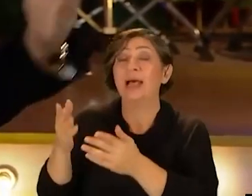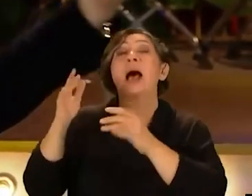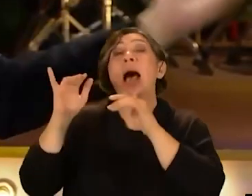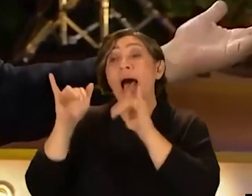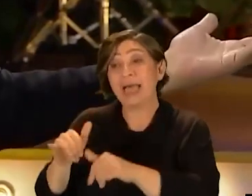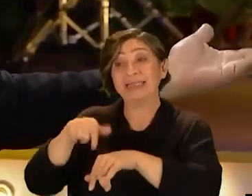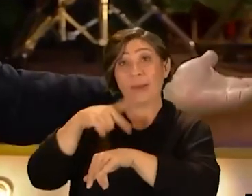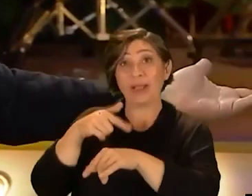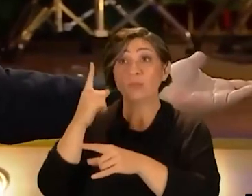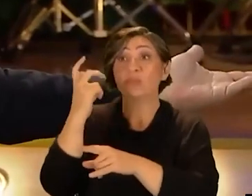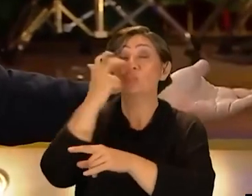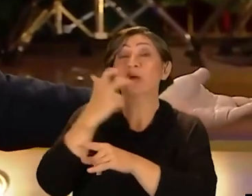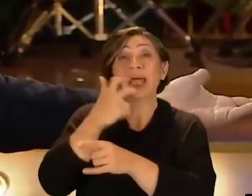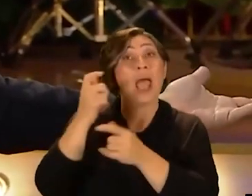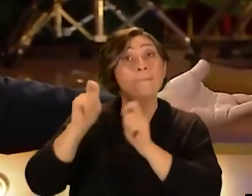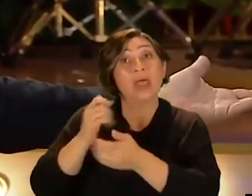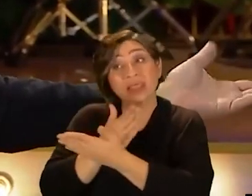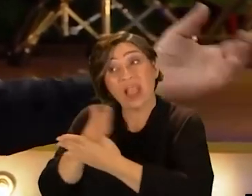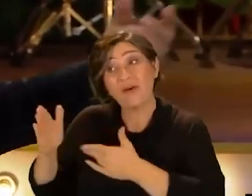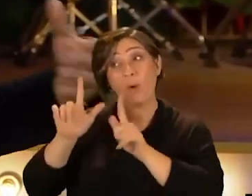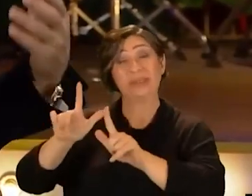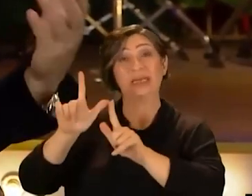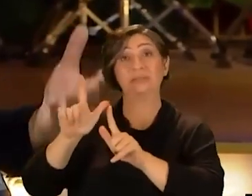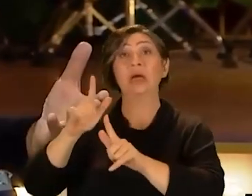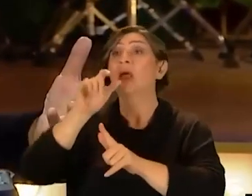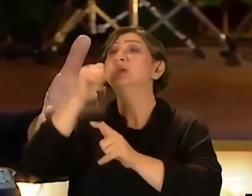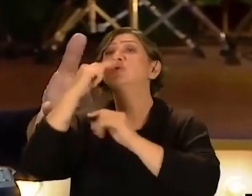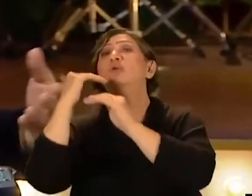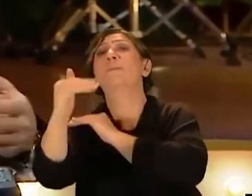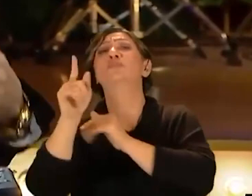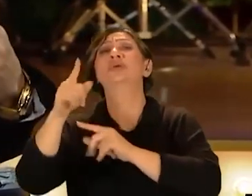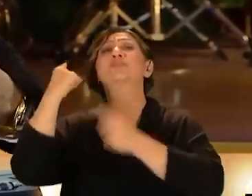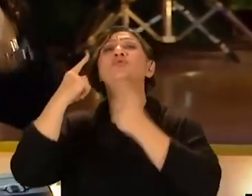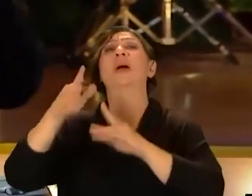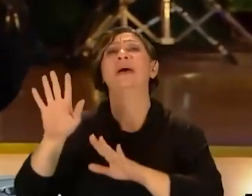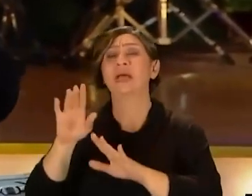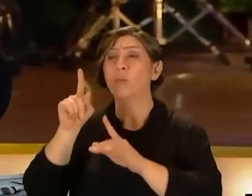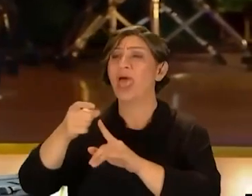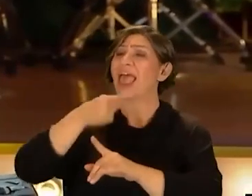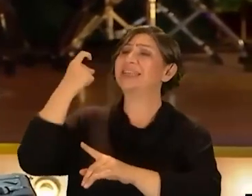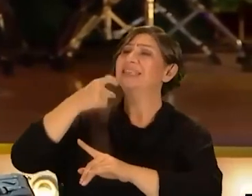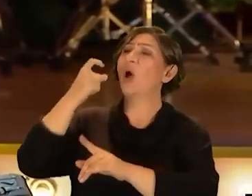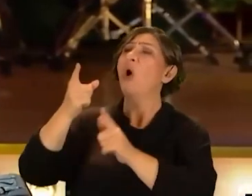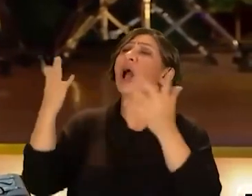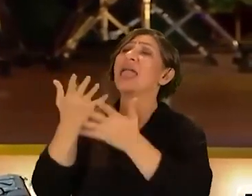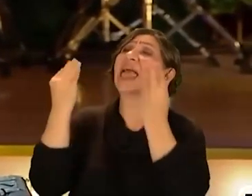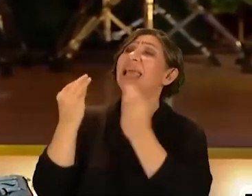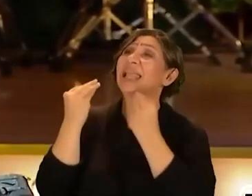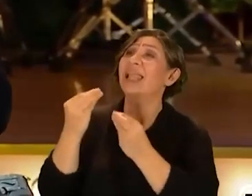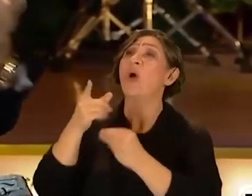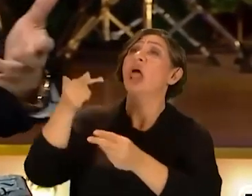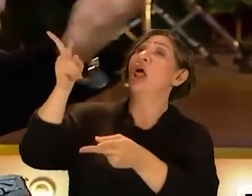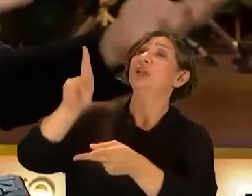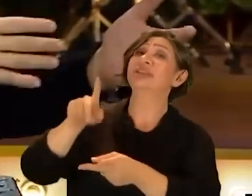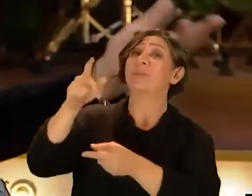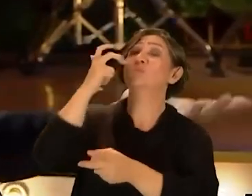Ve Birilerinin müzik yapmaya devam etmesi gerekiyor Hiçbir toplum şöyle düşünemez Bu eskiler o kadar iyiydi ki